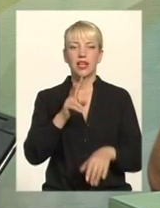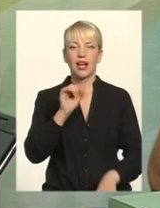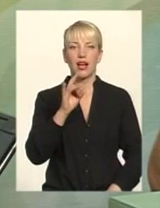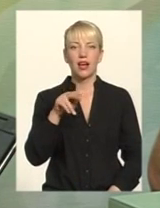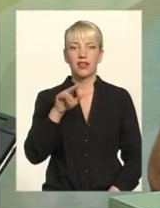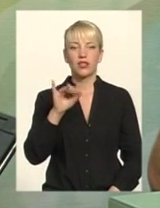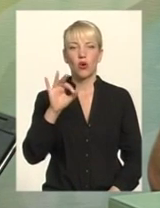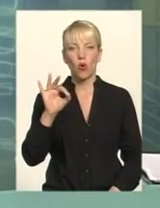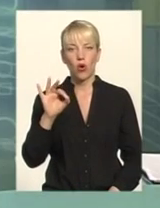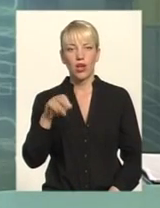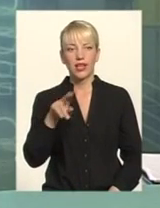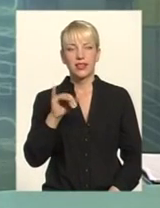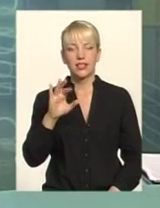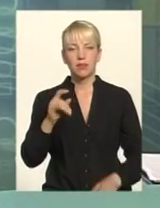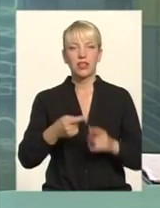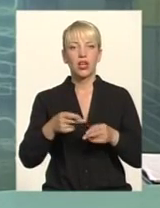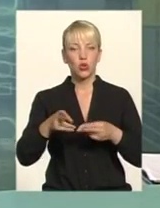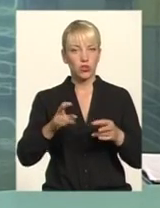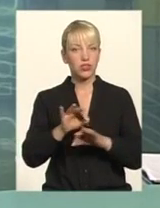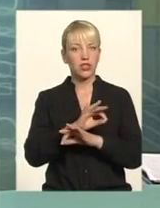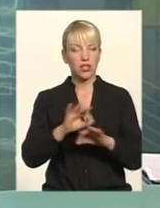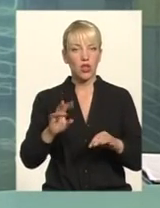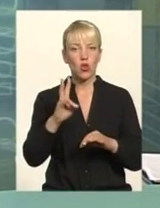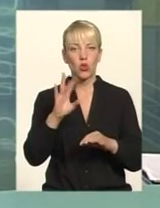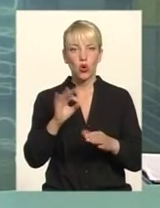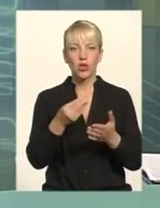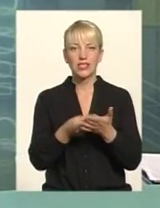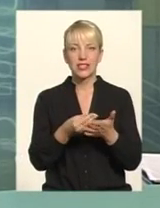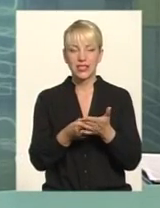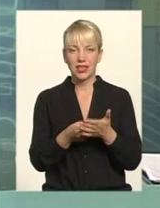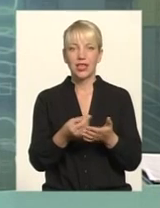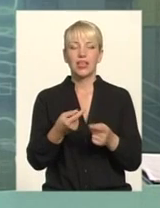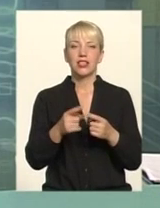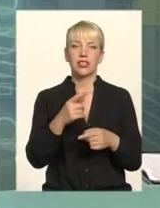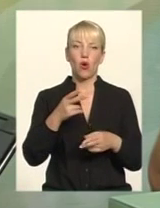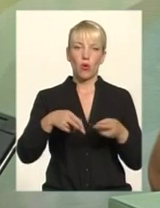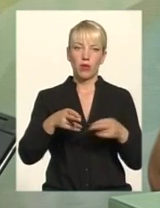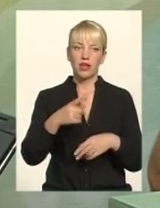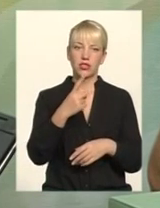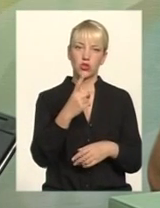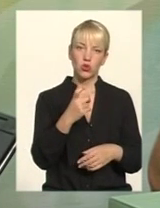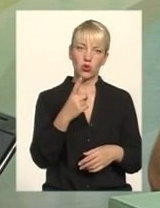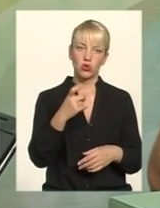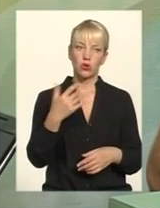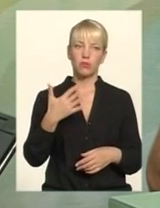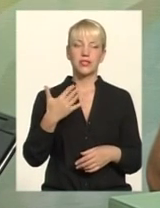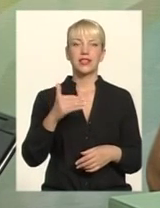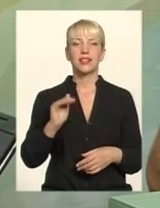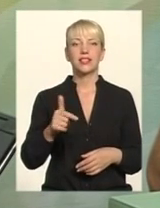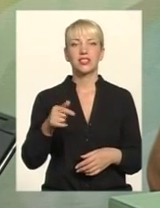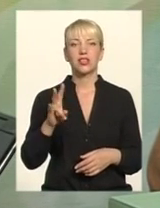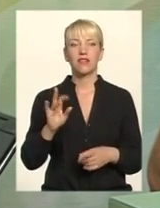передові технології, але це коштує Стартують ціни на ці операції від 50-100-150 тисяч гривень Хто собі це може дозволити?